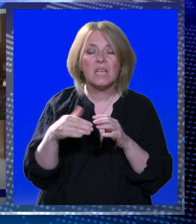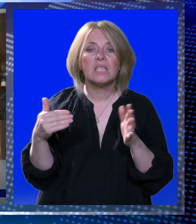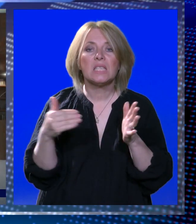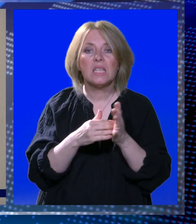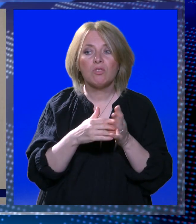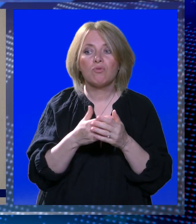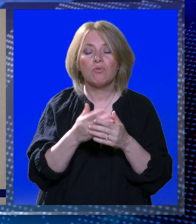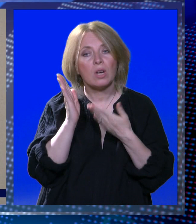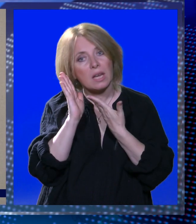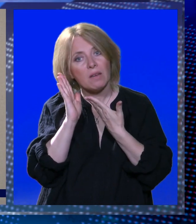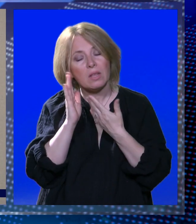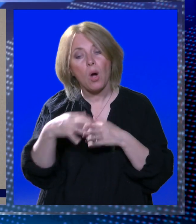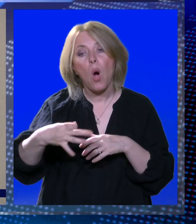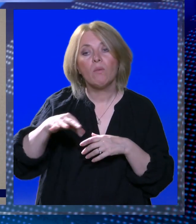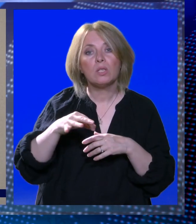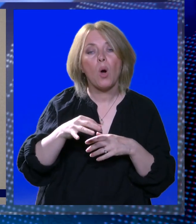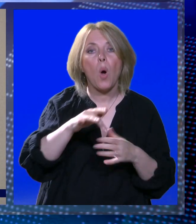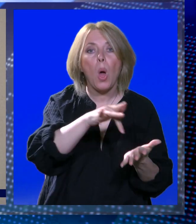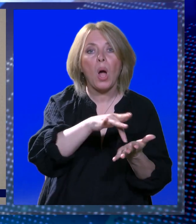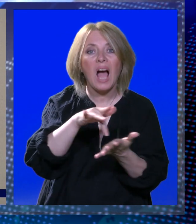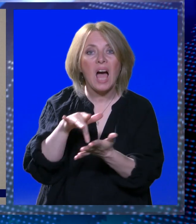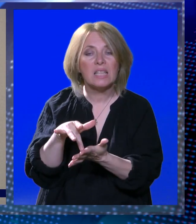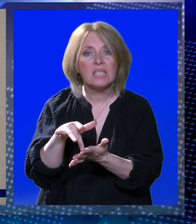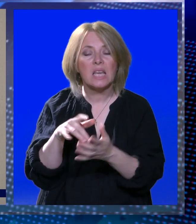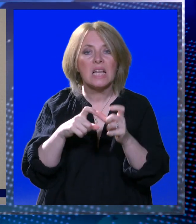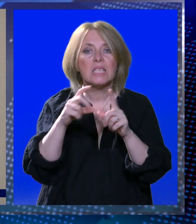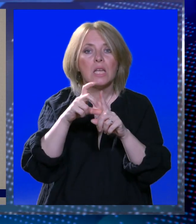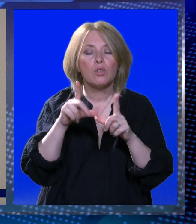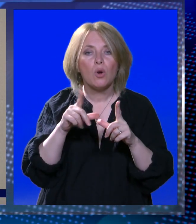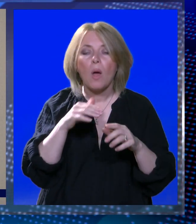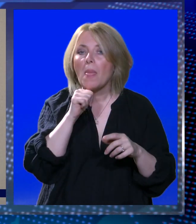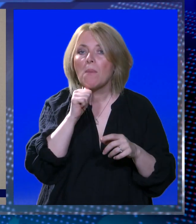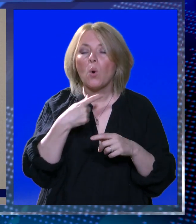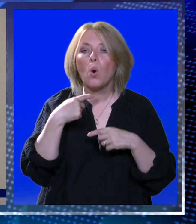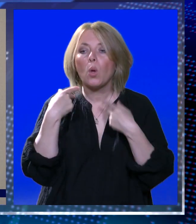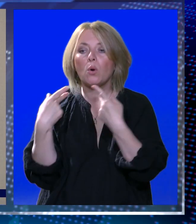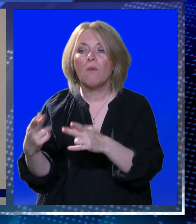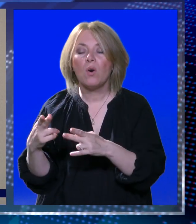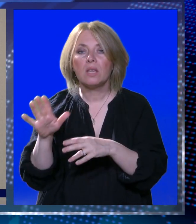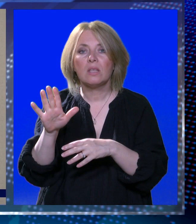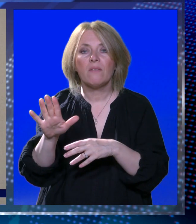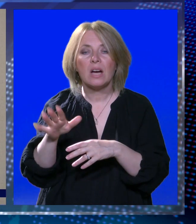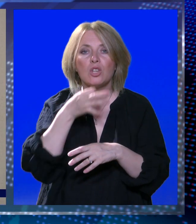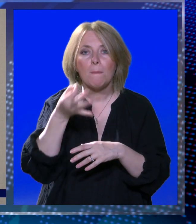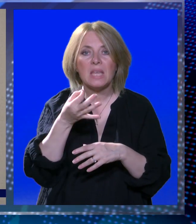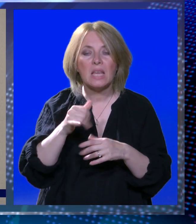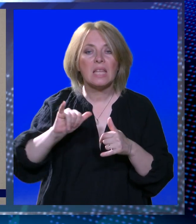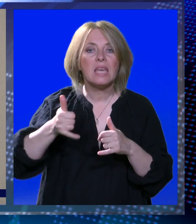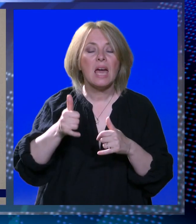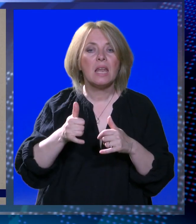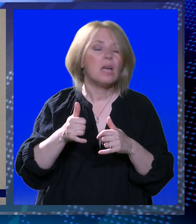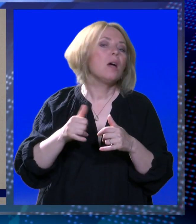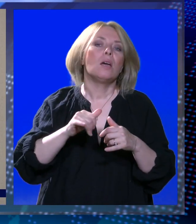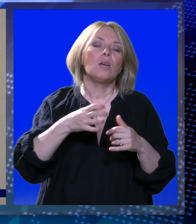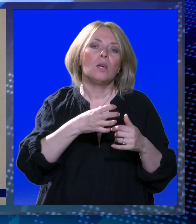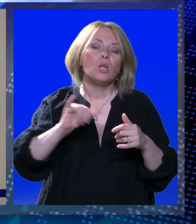kreveta? Ovisno na kojoj lokaciji se nalazi. A na Srđu ne mogu odgovoriti na vaše pitanje jer se postupak nalazi još uvijek